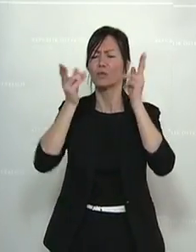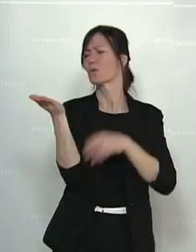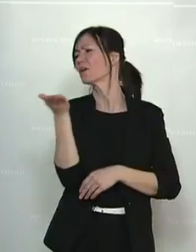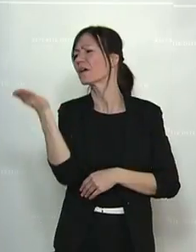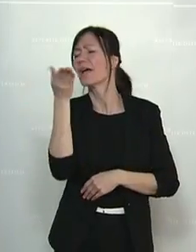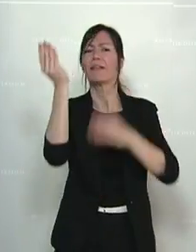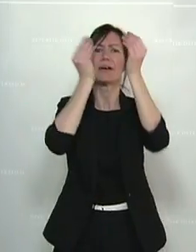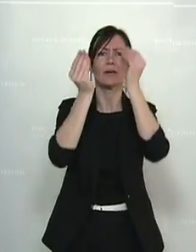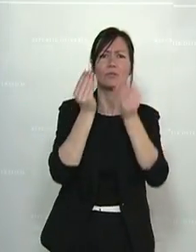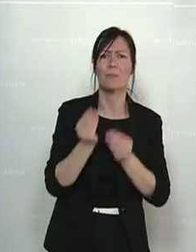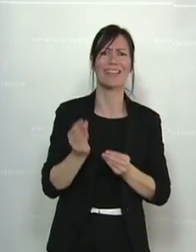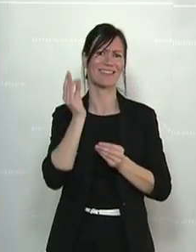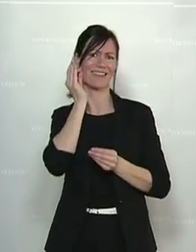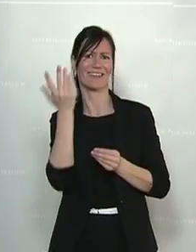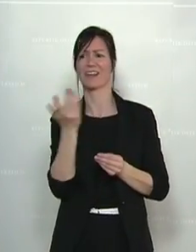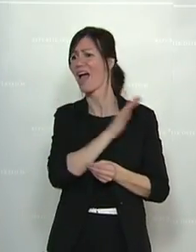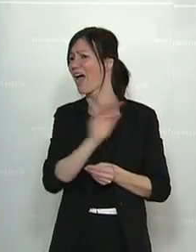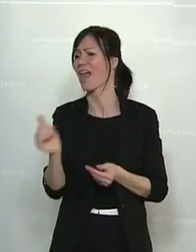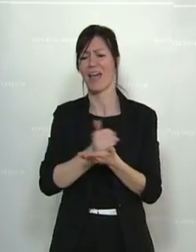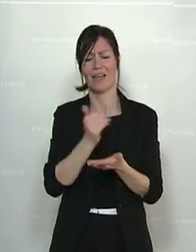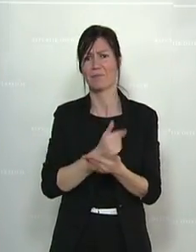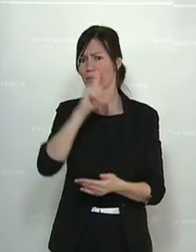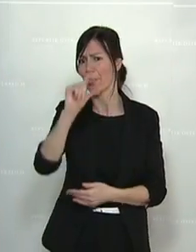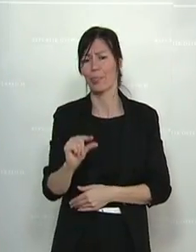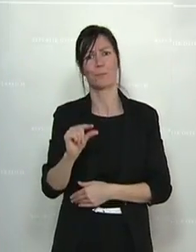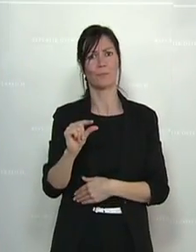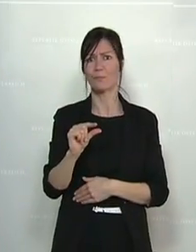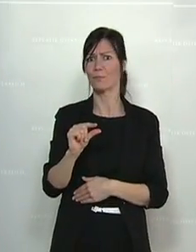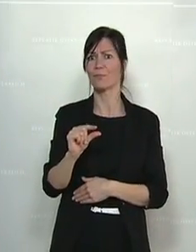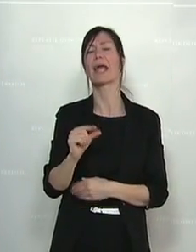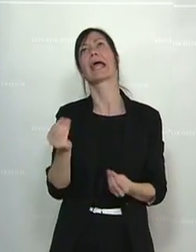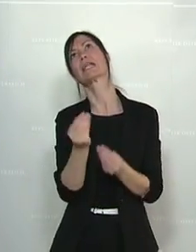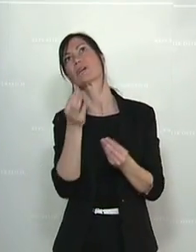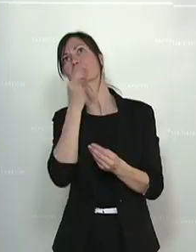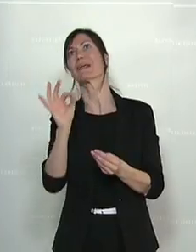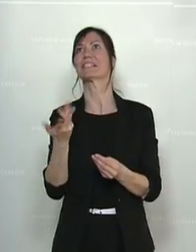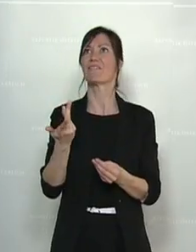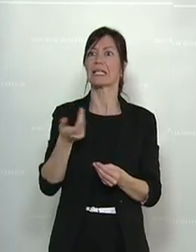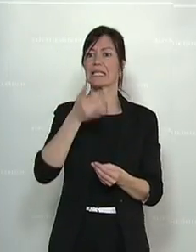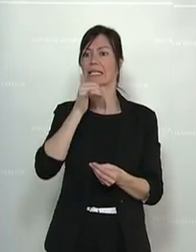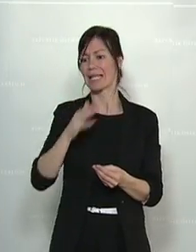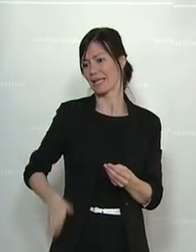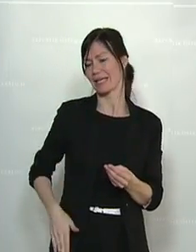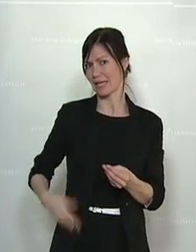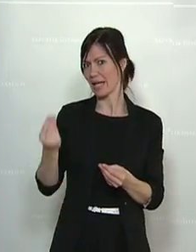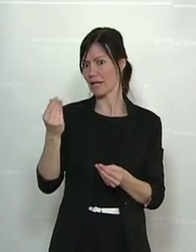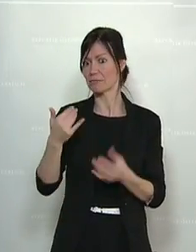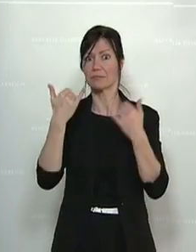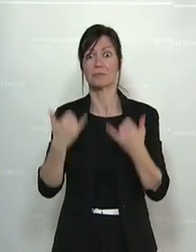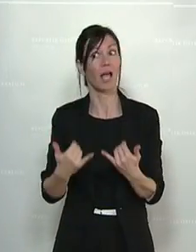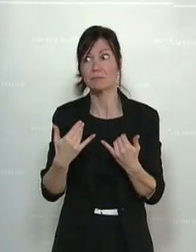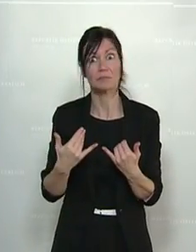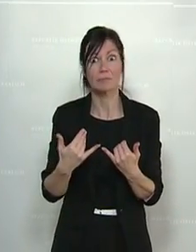Kosmetikerinnen, alle niedriges Gehalt mit Aufbesserung durch Trinkgeld. Jetzt Arbeitslosengeld ohne